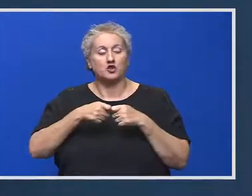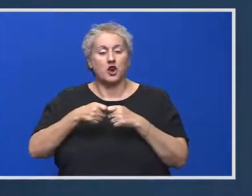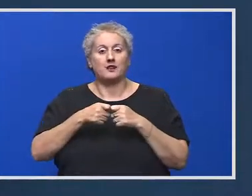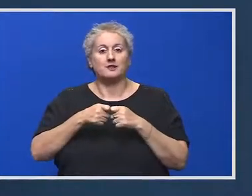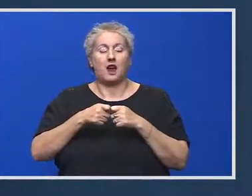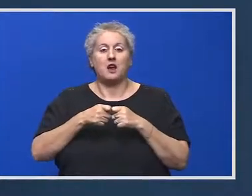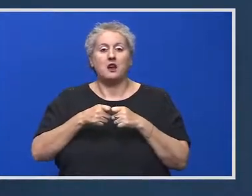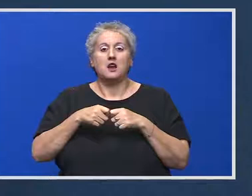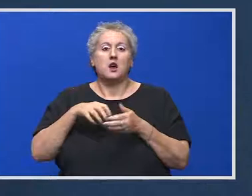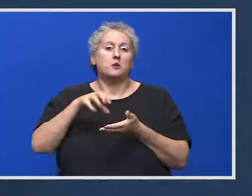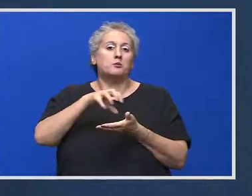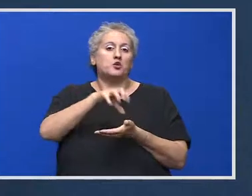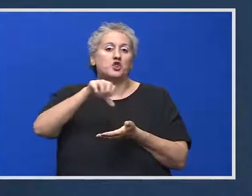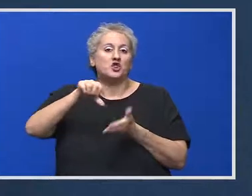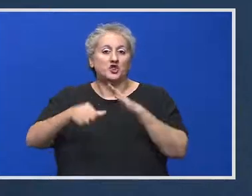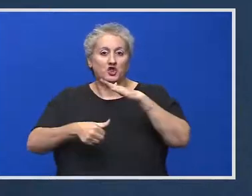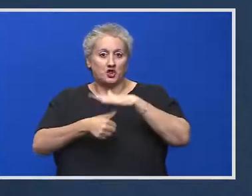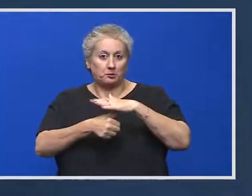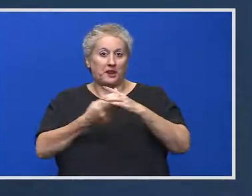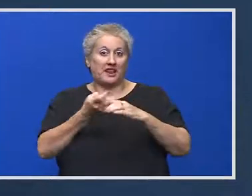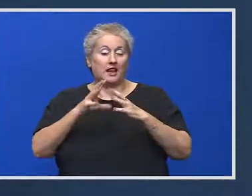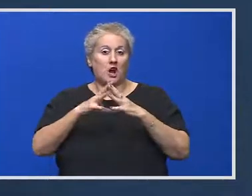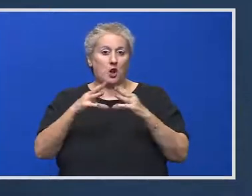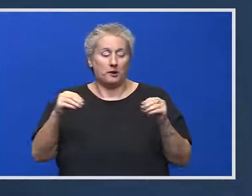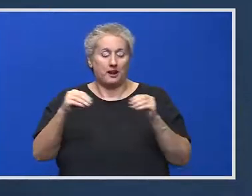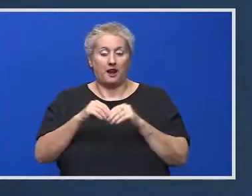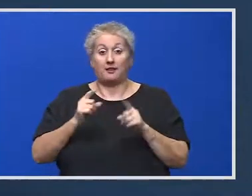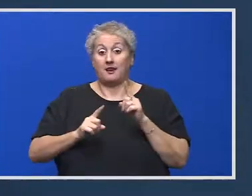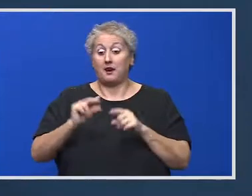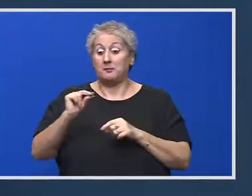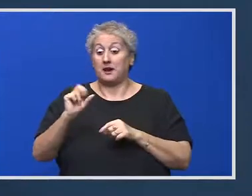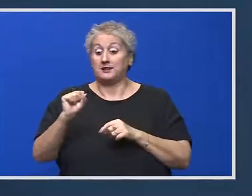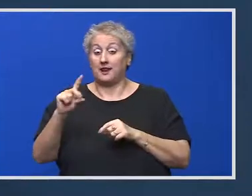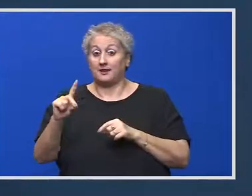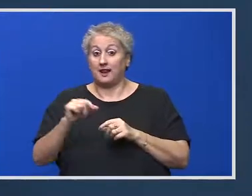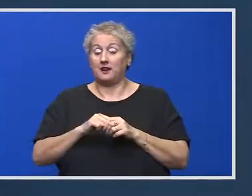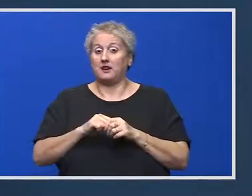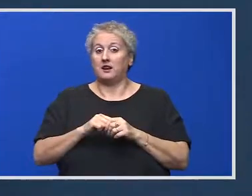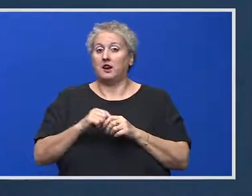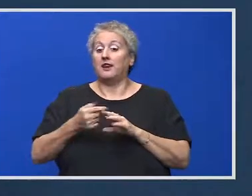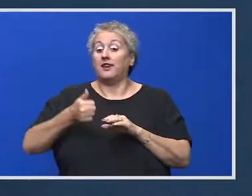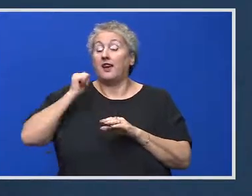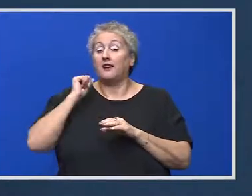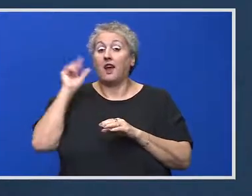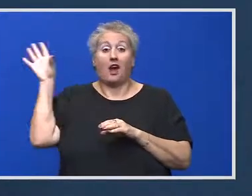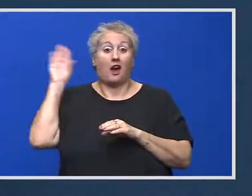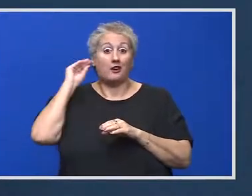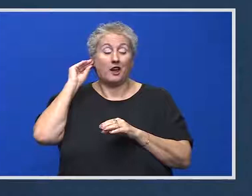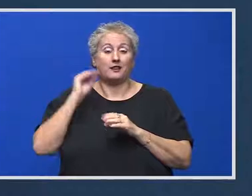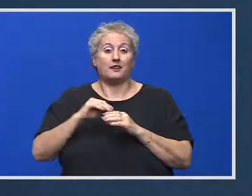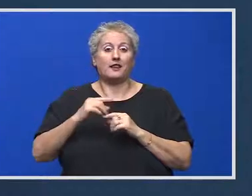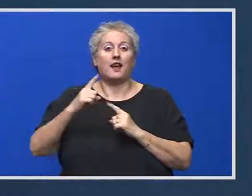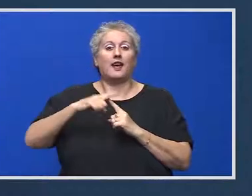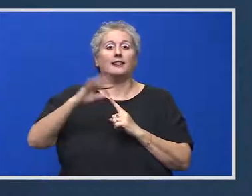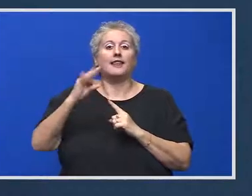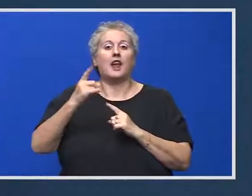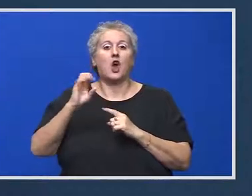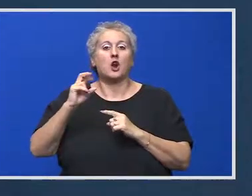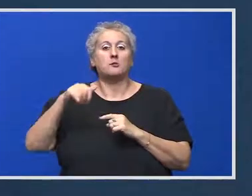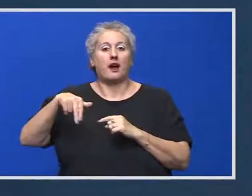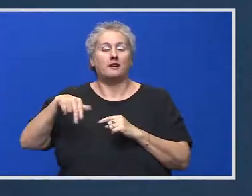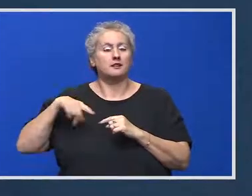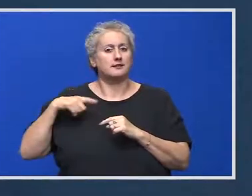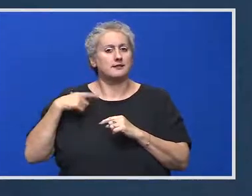Faptul că PSD a ținut România nedezvoltată și ieri am aflat, de exemplu, la primarii din Tellerman că